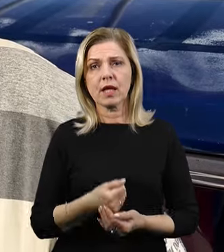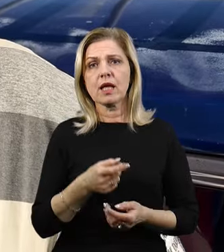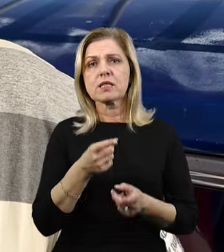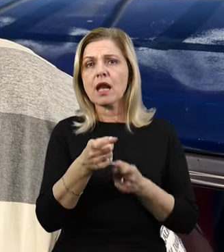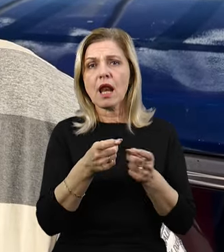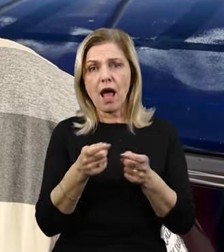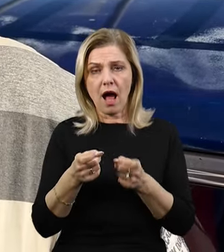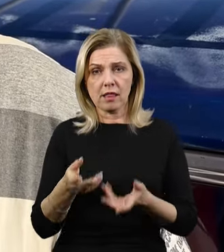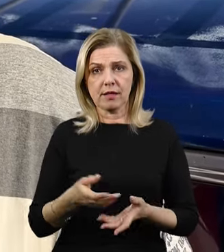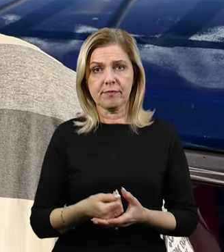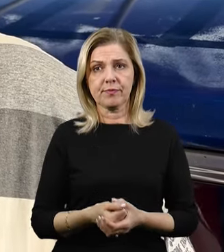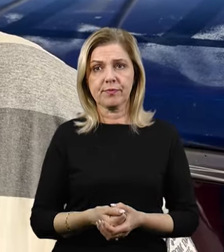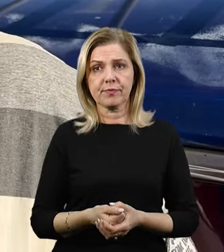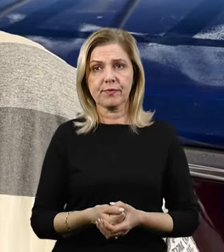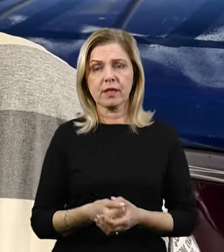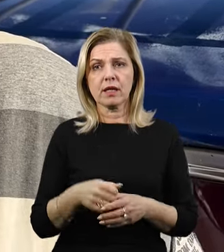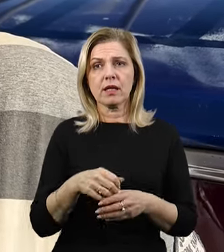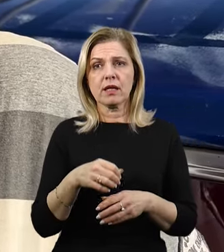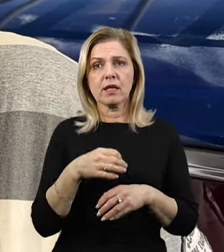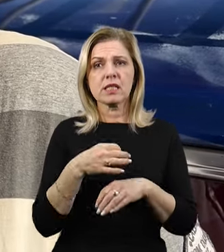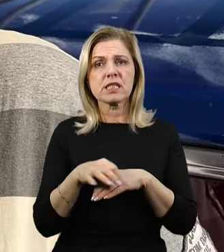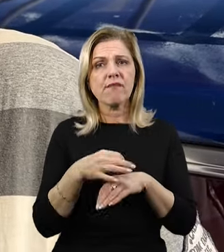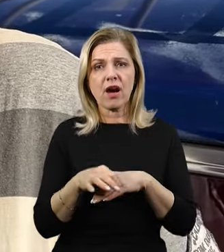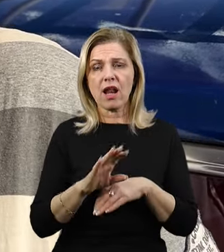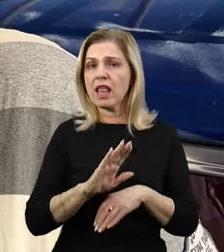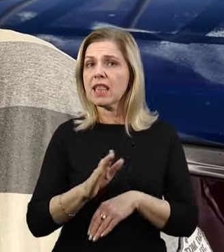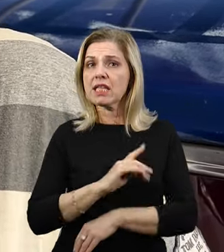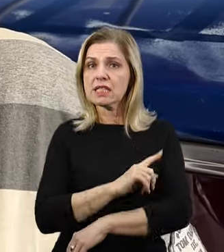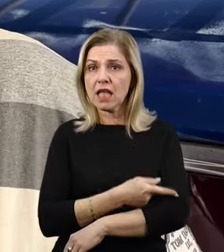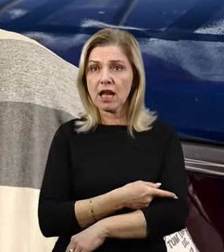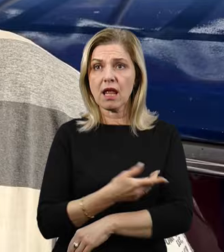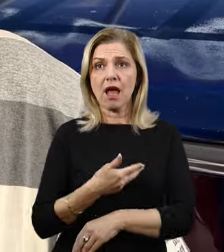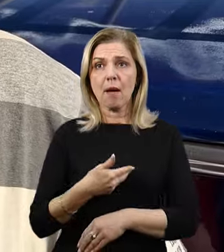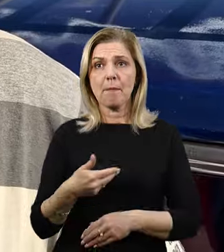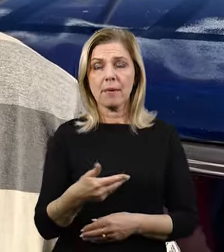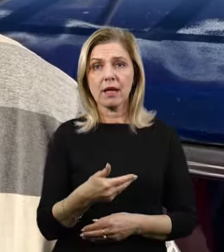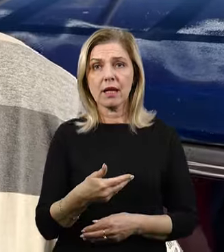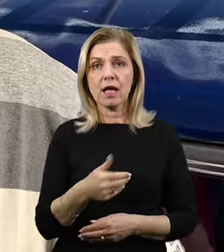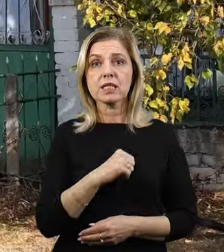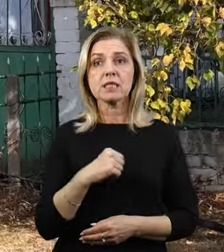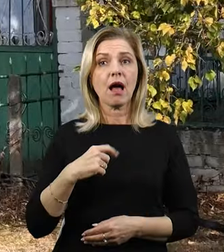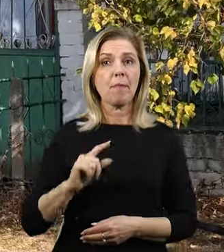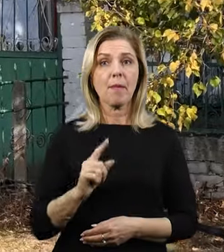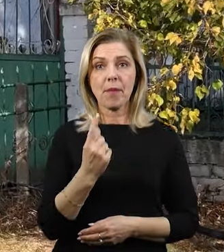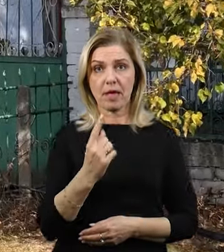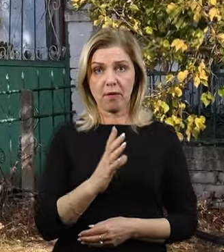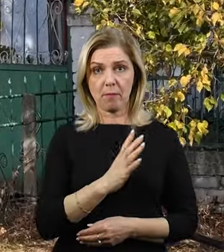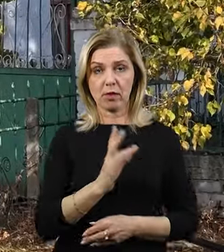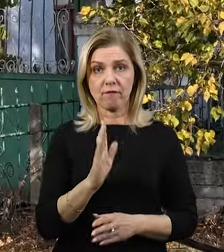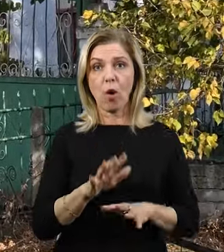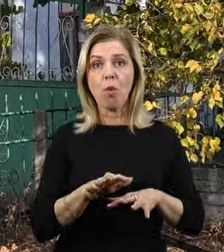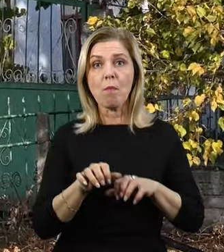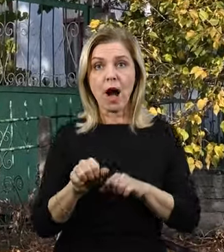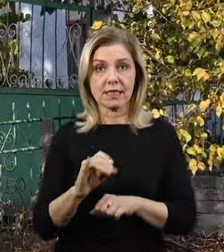стріляли, не сильно. Ми, виходить, самі перші були в окупації.